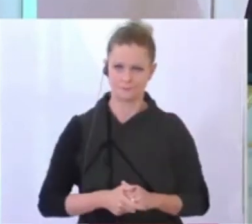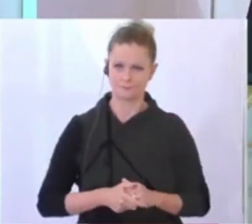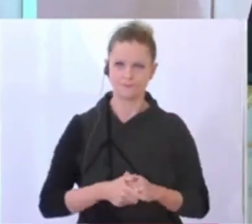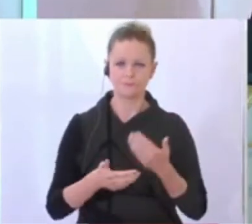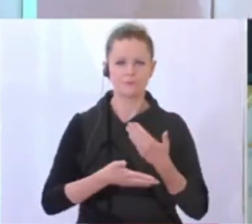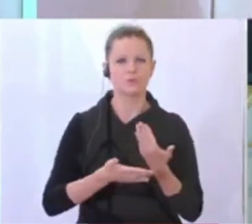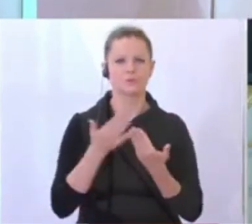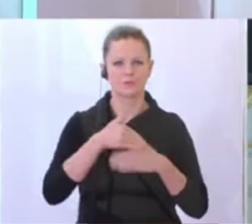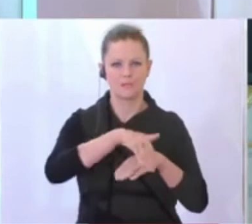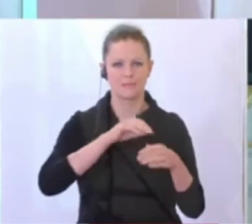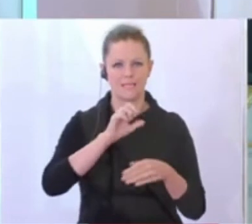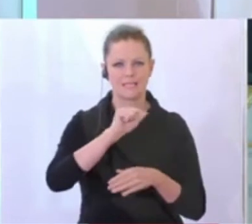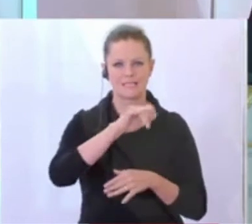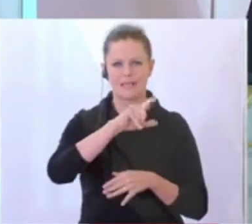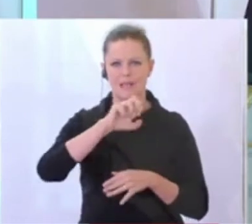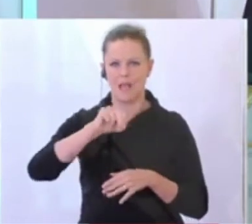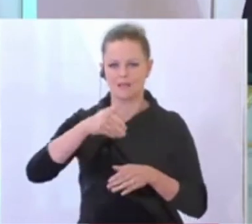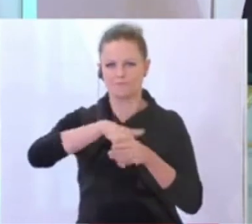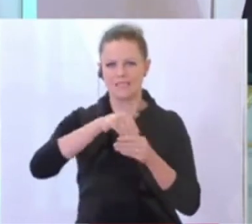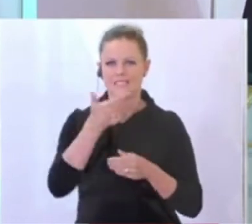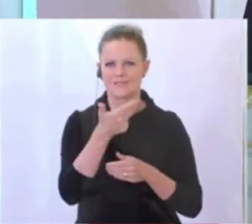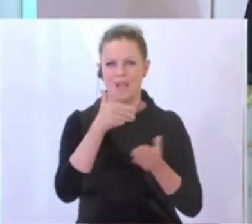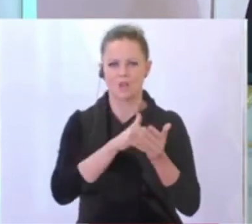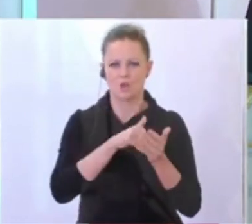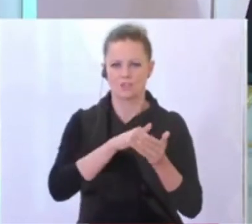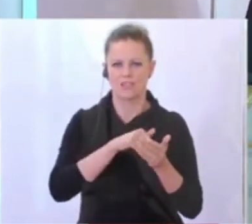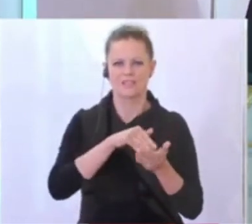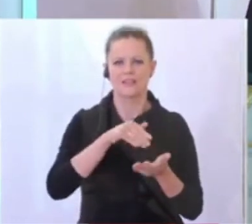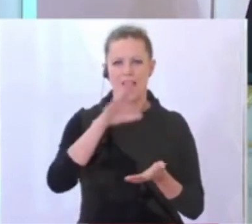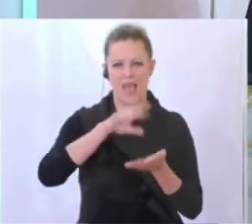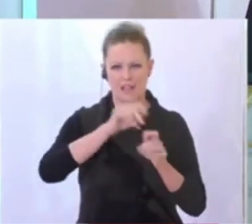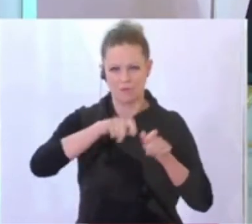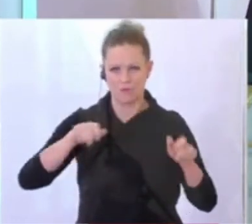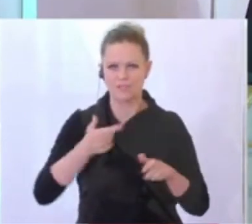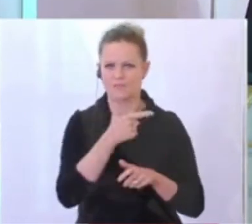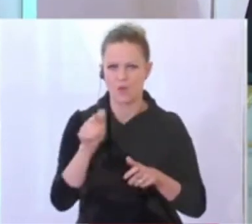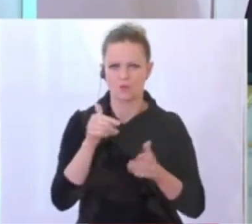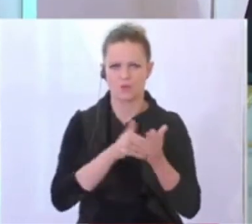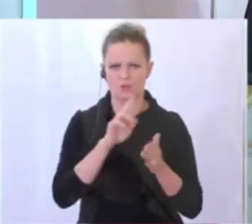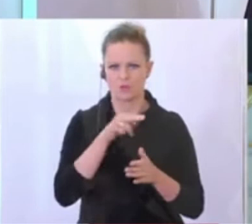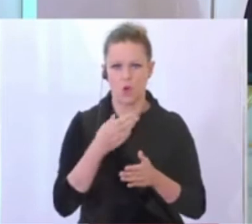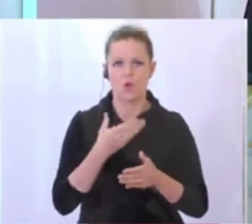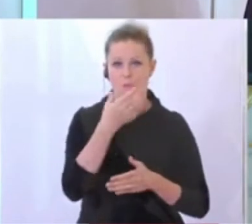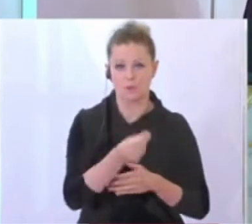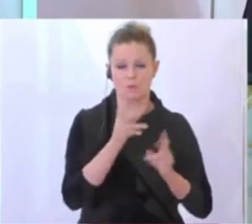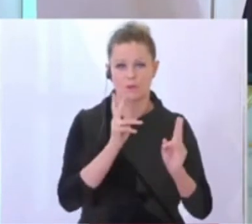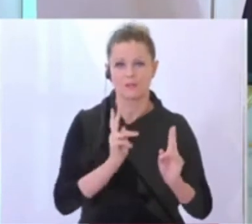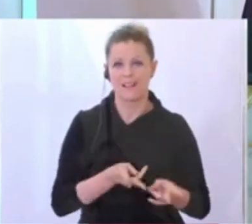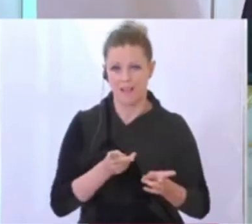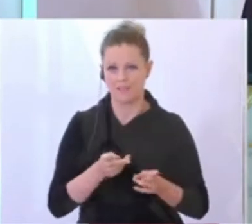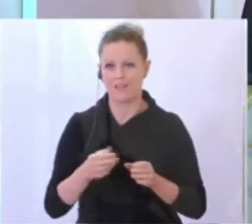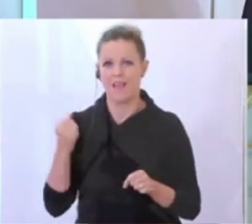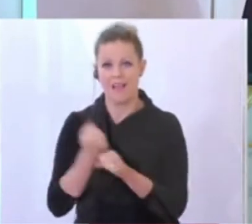Gemeinde Siljan mit ca. 2.000 Einwohnern wird einen Zuschuss von bis zu 200.000 Euro erhalten können. Hartberg mit